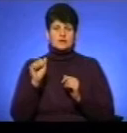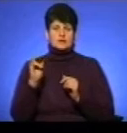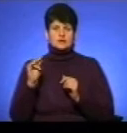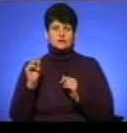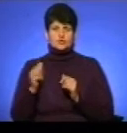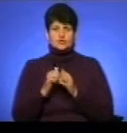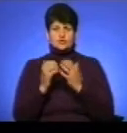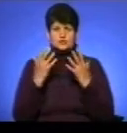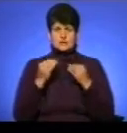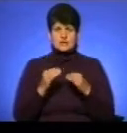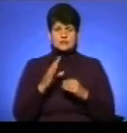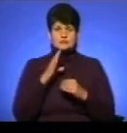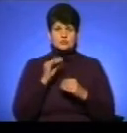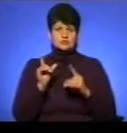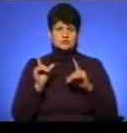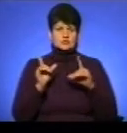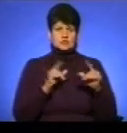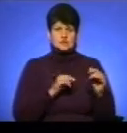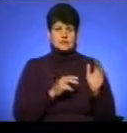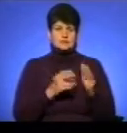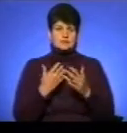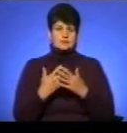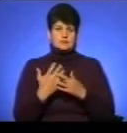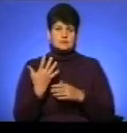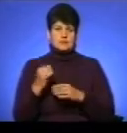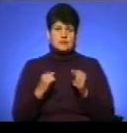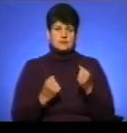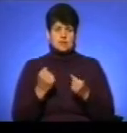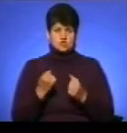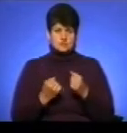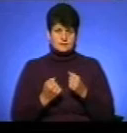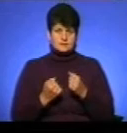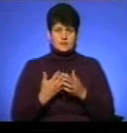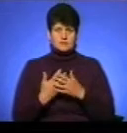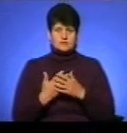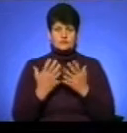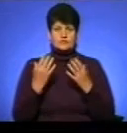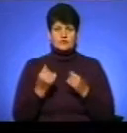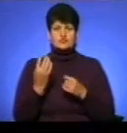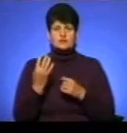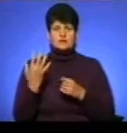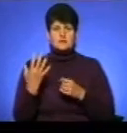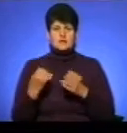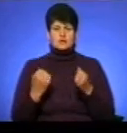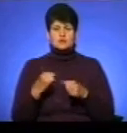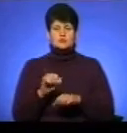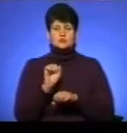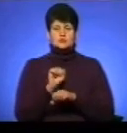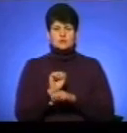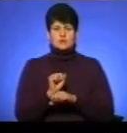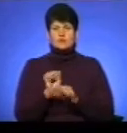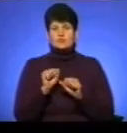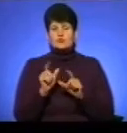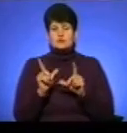щодня з маршруту сходить до п'яти машин. Мінімум в день стоїть 4-5 автобусів і походу може з